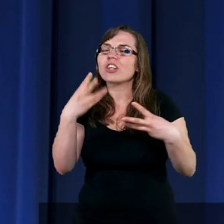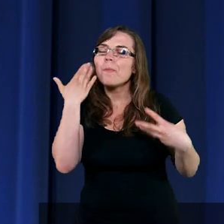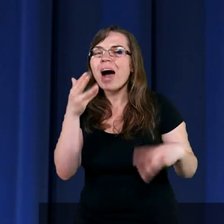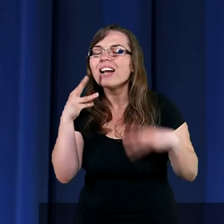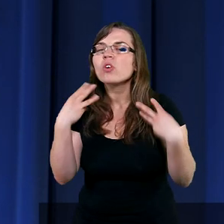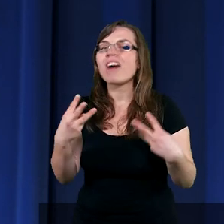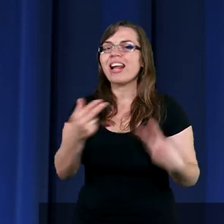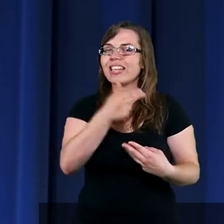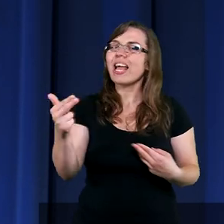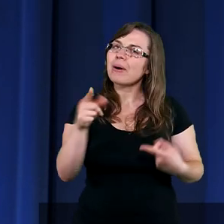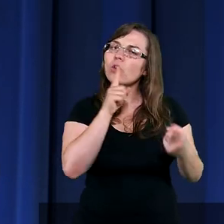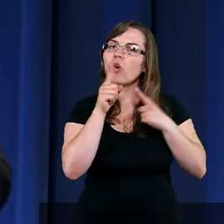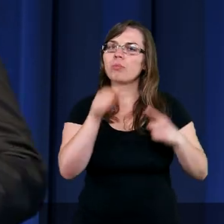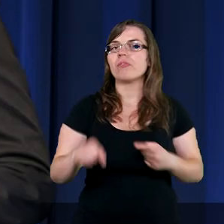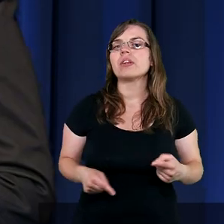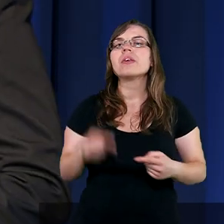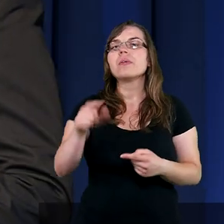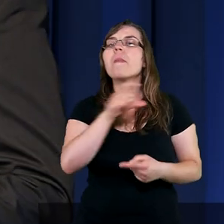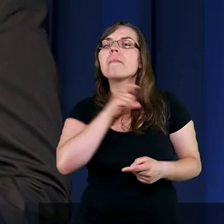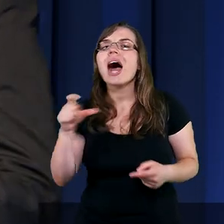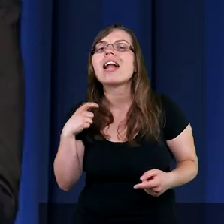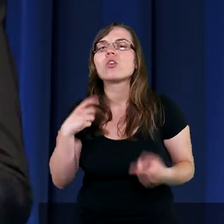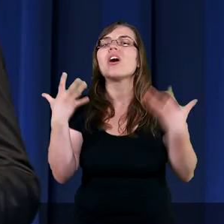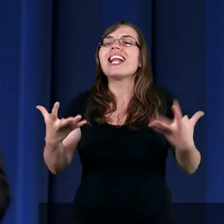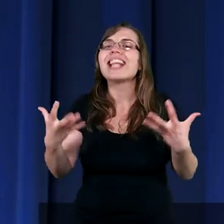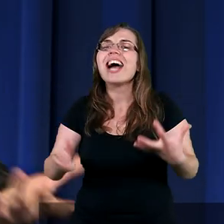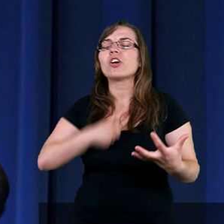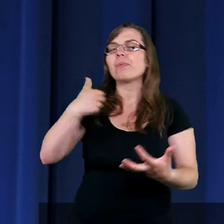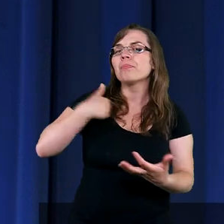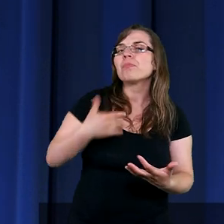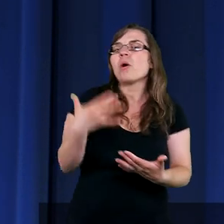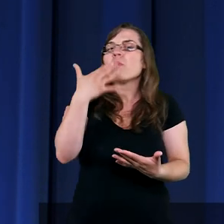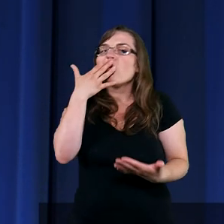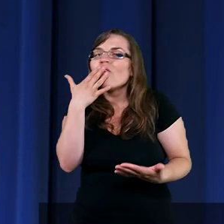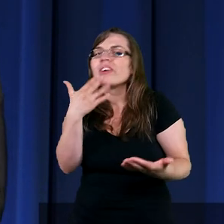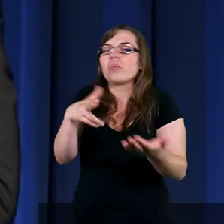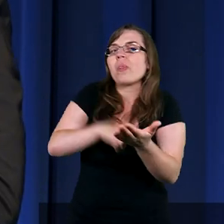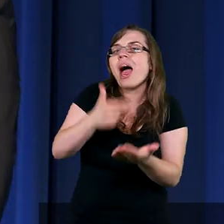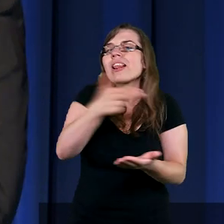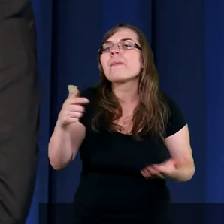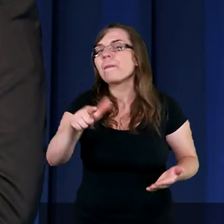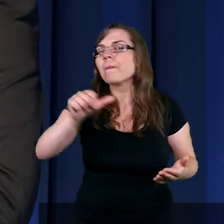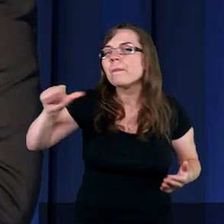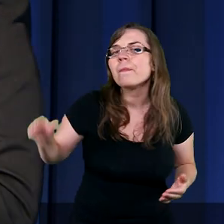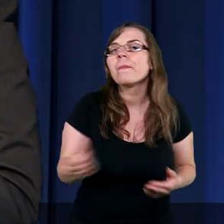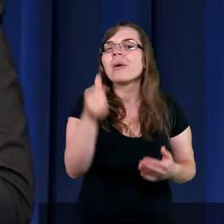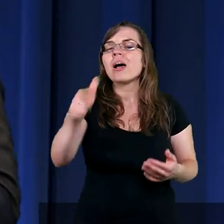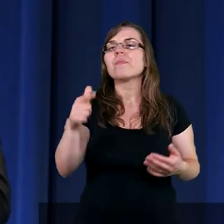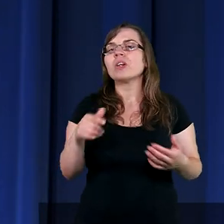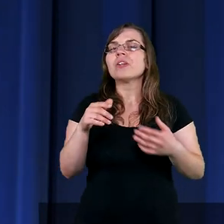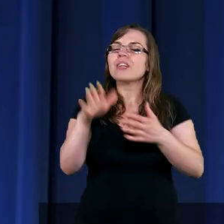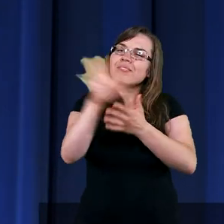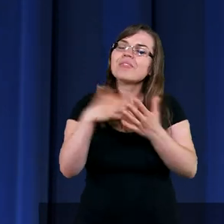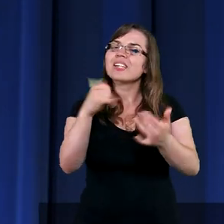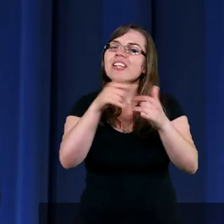bardzo ważne. Pastorze, chciałabym, żebyś mówił na temat tego pierwszego listu do Tesalonicza, numer